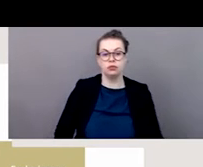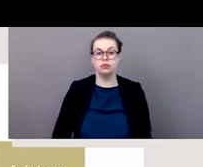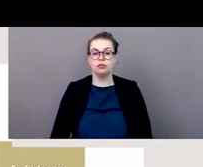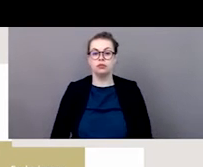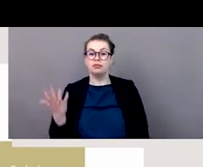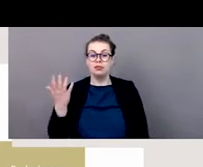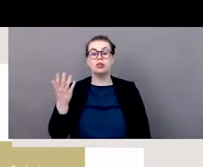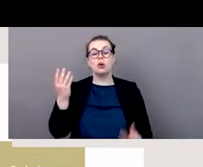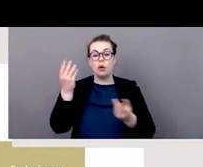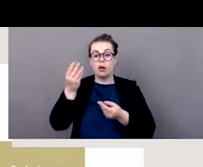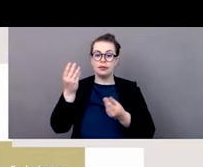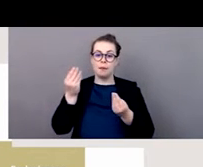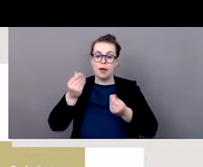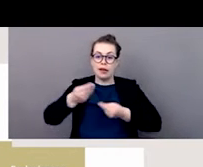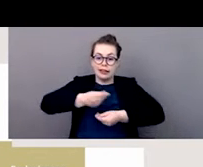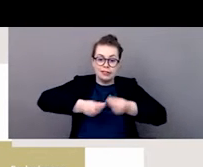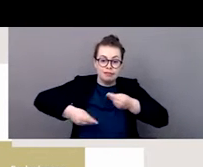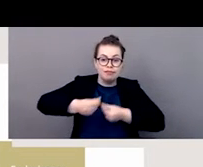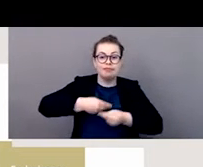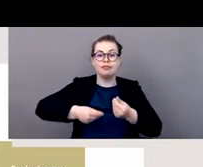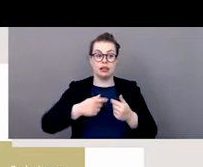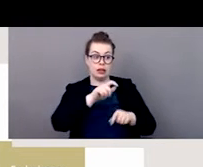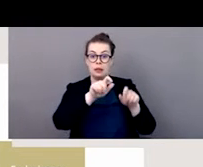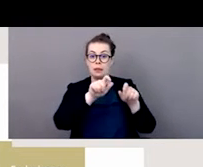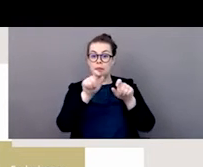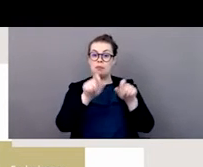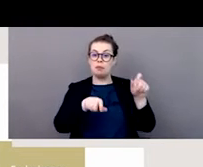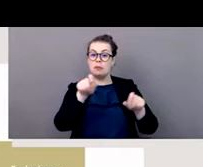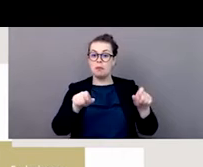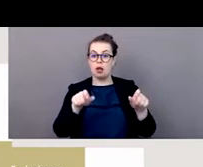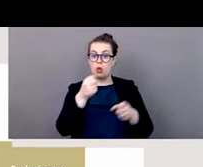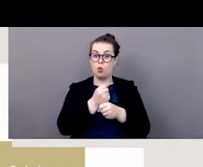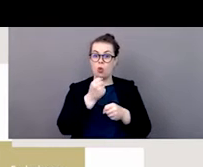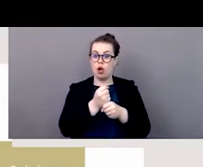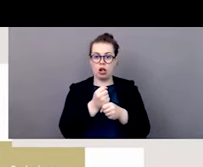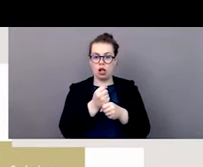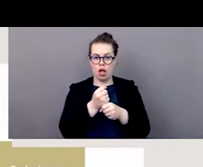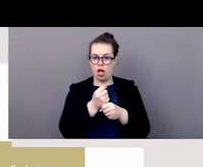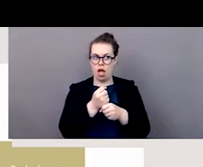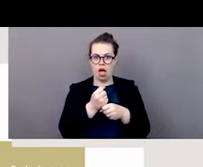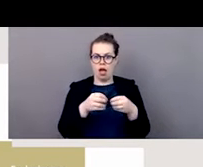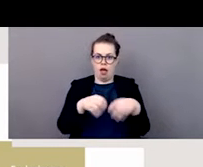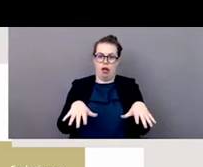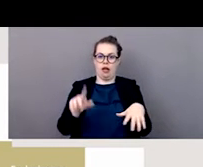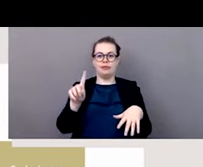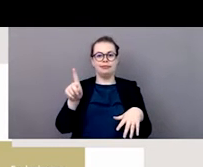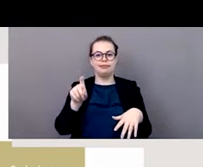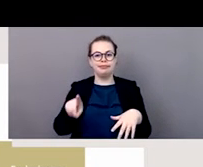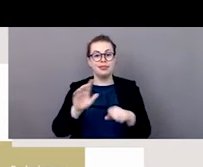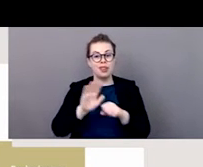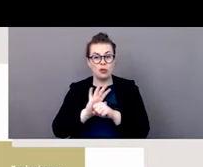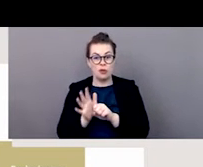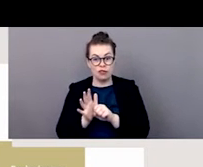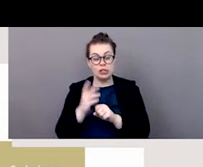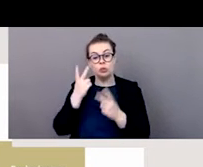Bien évidemment, nous nous sommes focalisés sur ces points-là et comme mon collègue l'avait déjà mentionné tout à l'heure, les étapes nous ont conduits